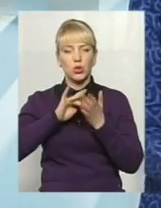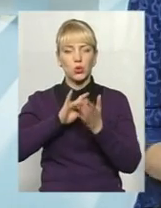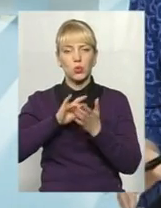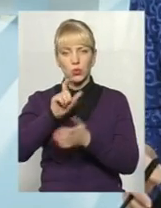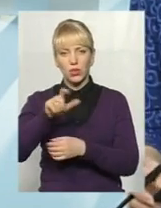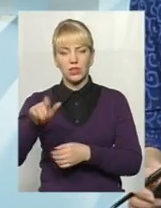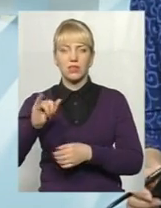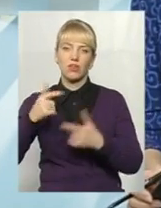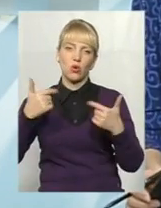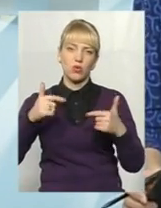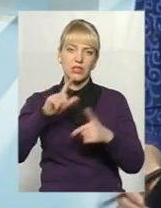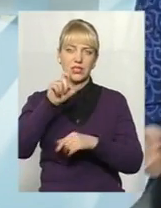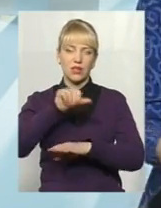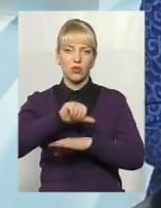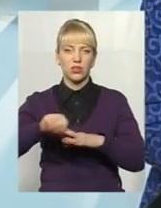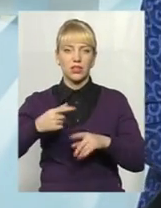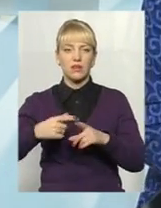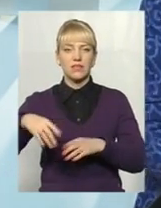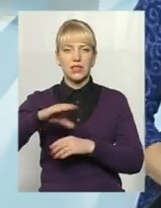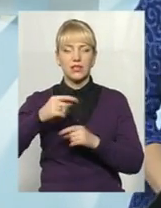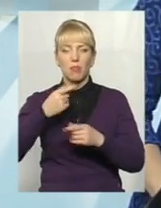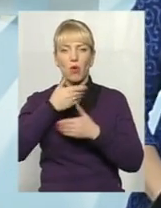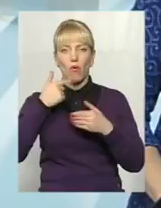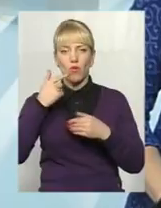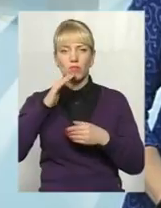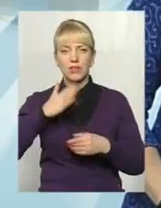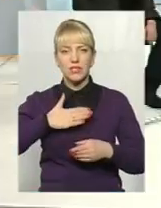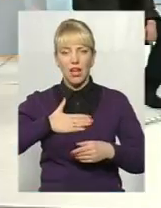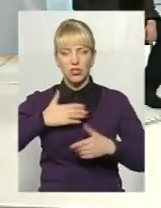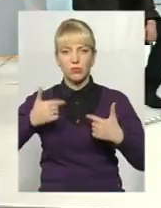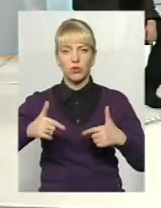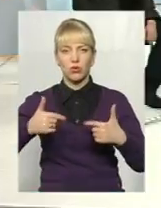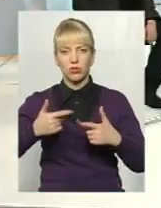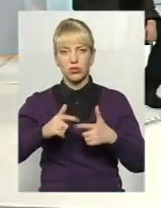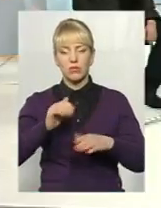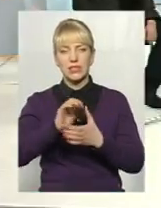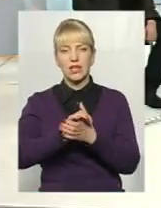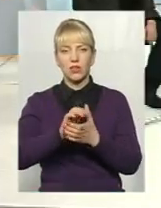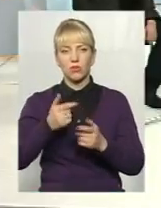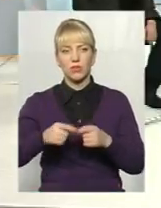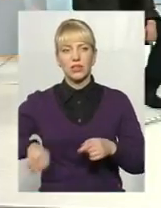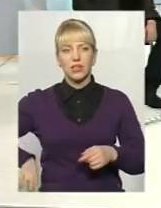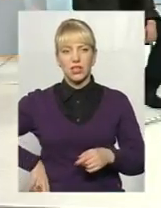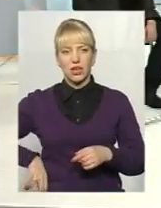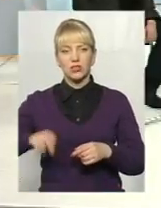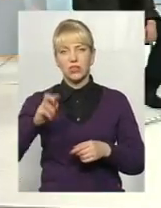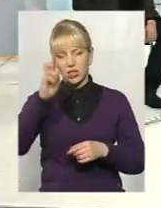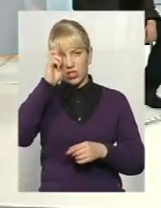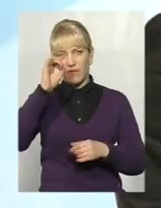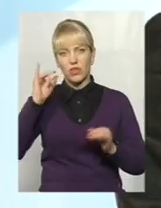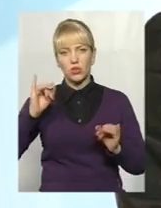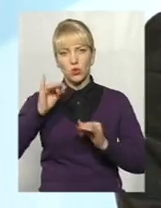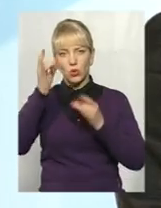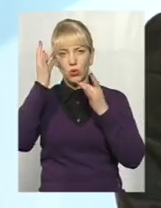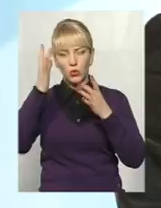кордону. Про це все сьогодні говоримо із гостями студії. Знайомтеся, до нас сьогодні завітали директор Державного історико